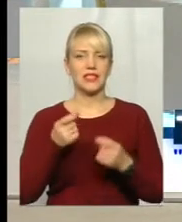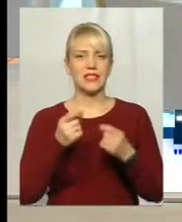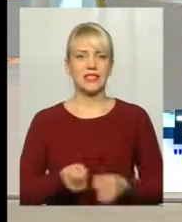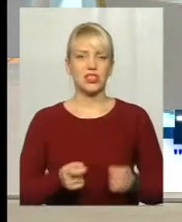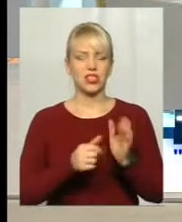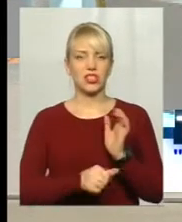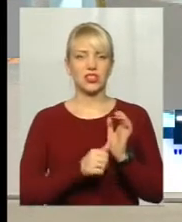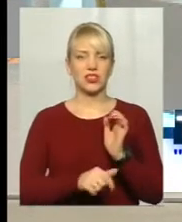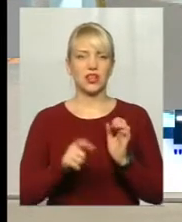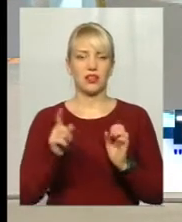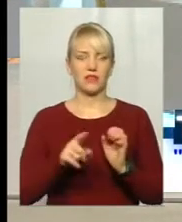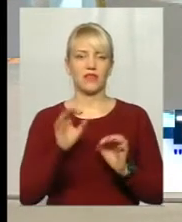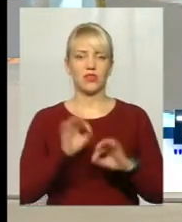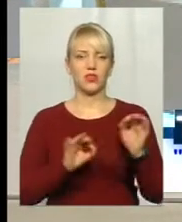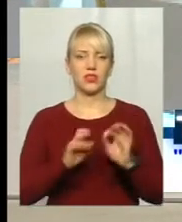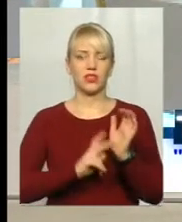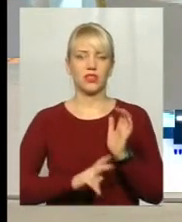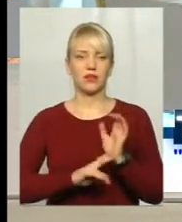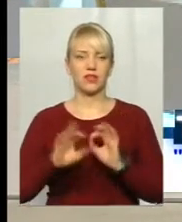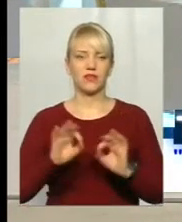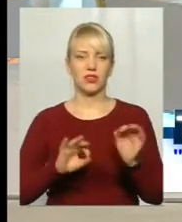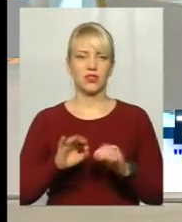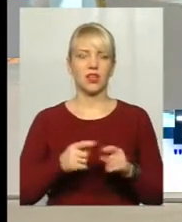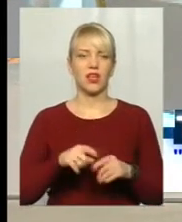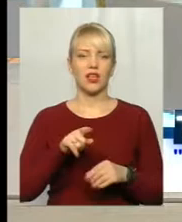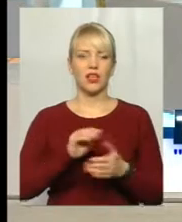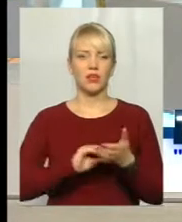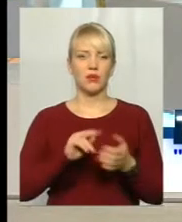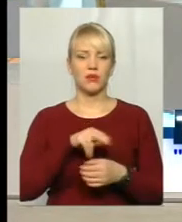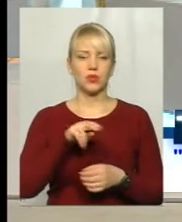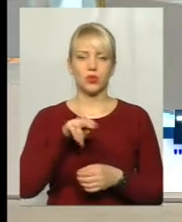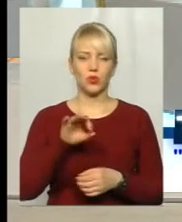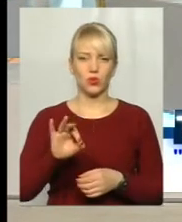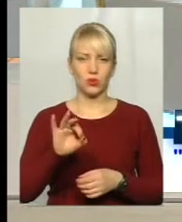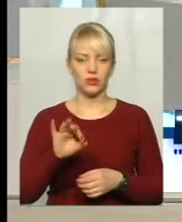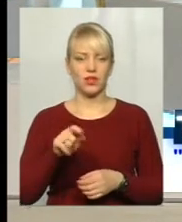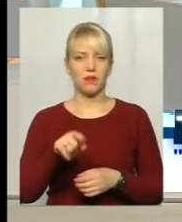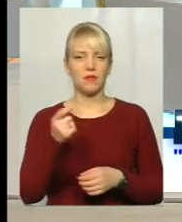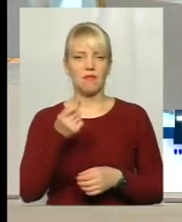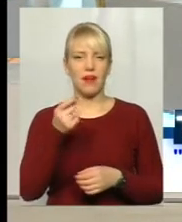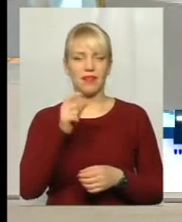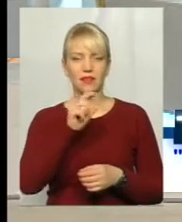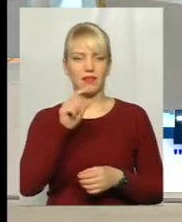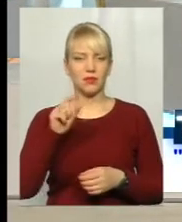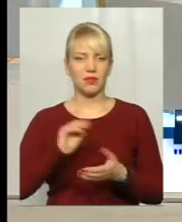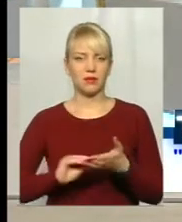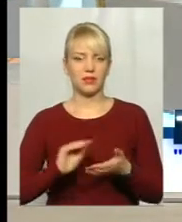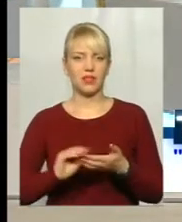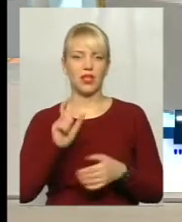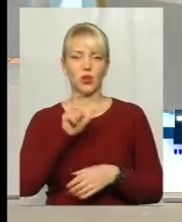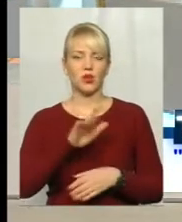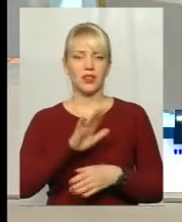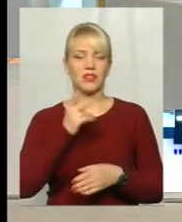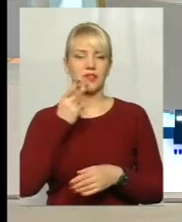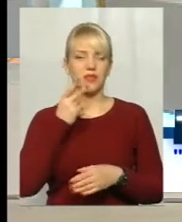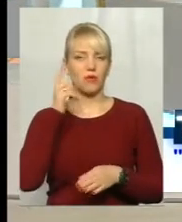-70%. Причому слово «Д» зазвичай пишеться дуже маленькими літерами, людина не завжди може його помітити